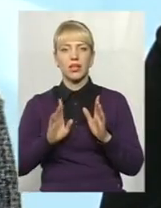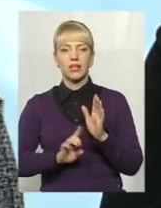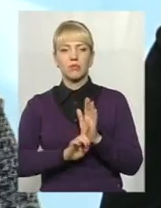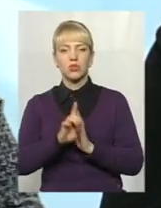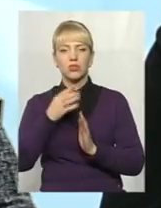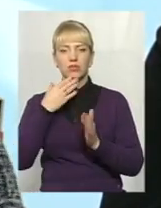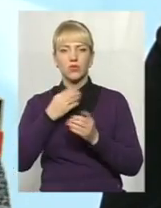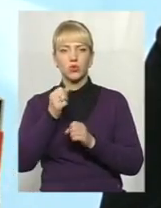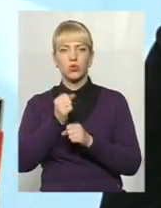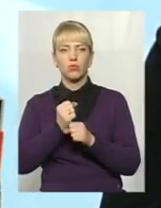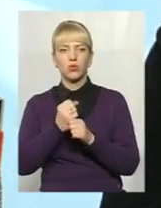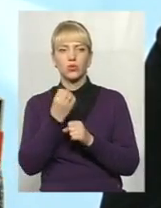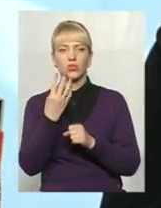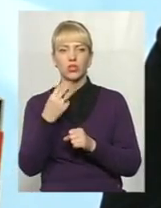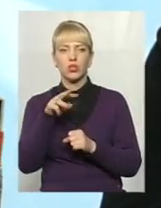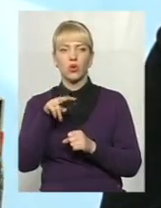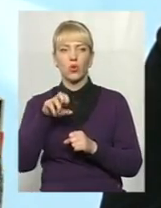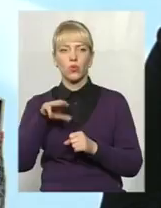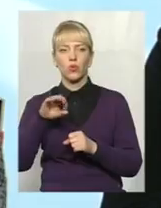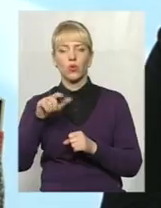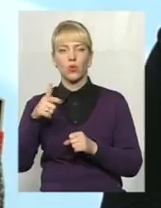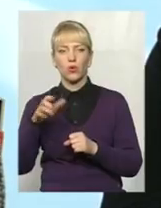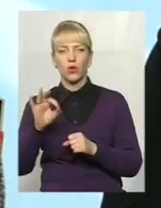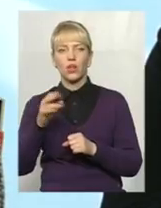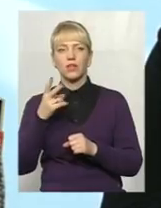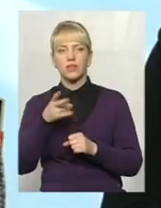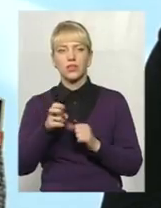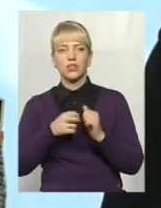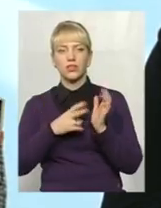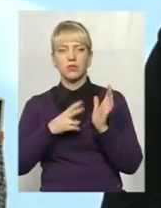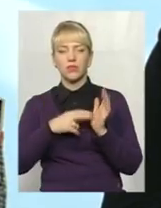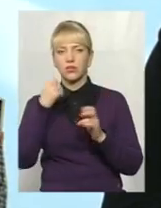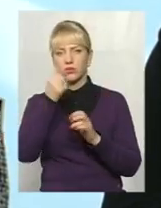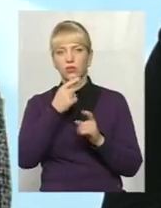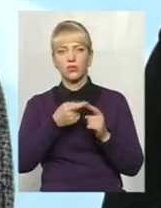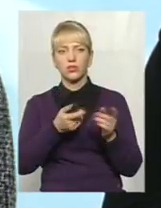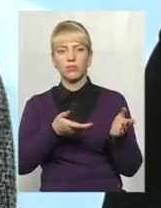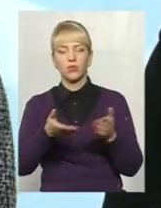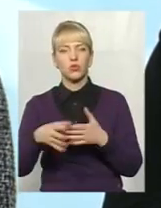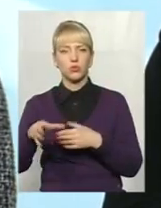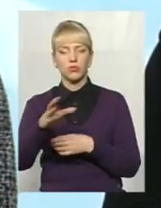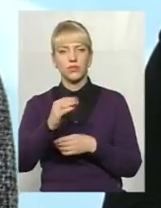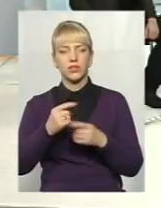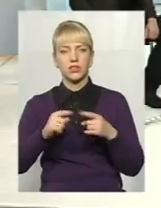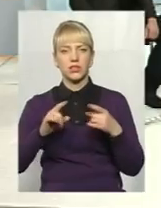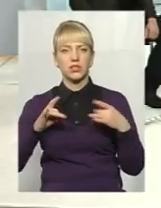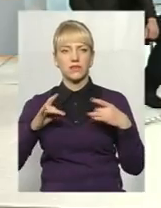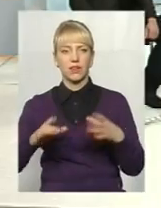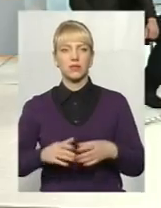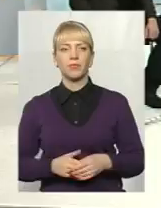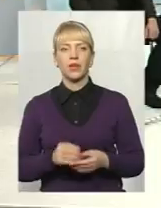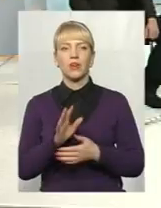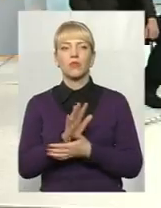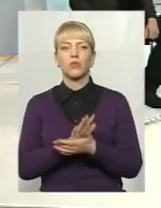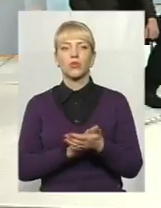роботу 14 лютого 2017 року. Так що запрошуємо всіх. Ну і продовження,